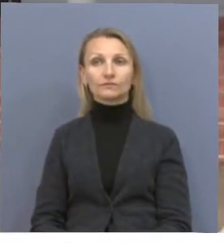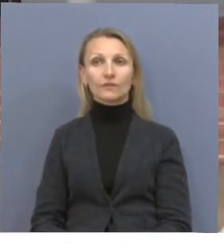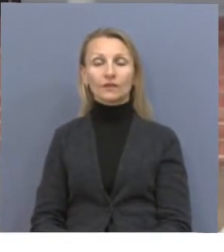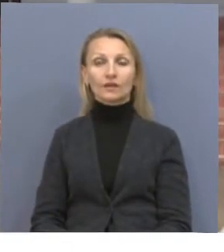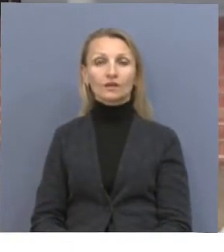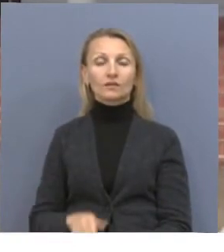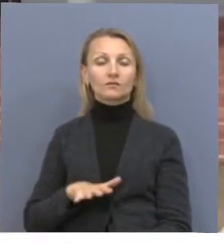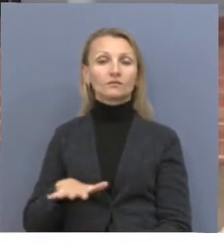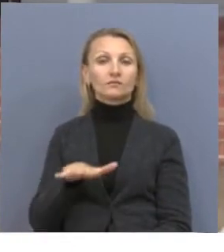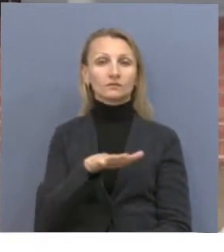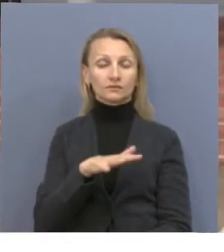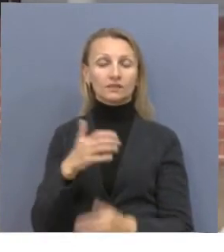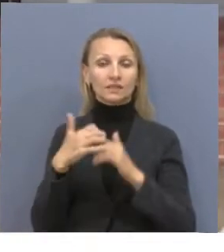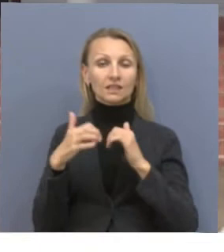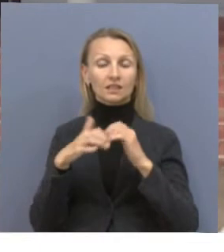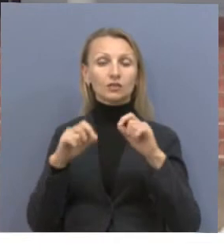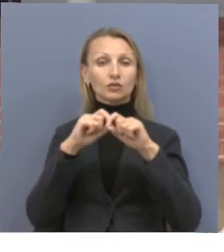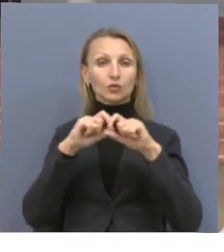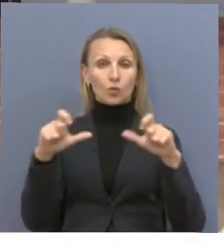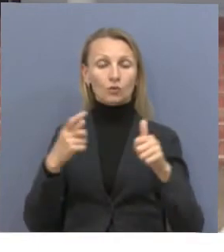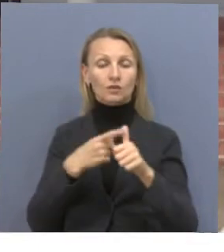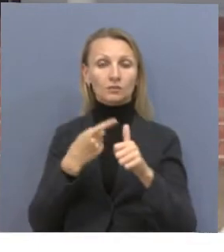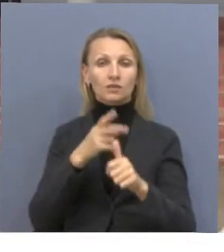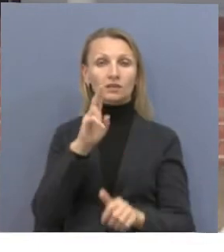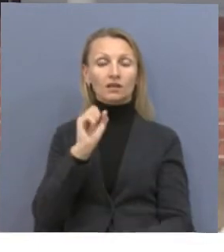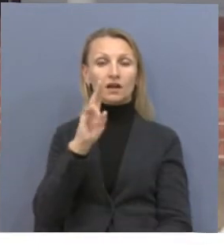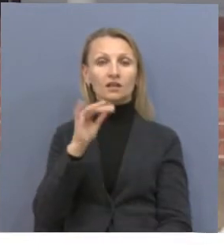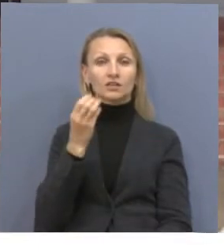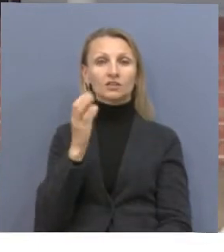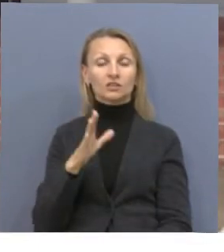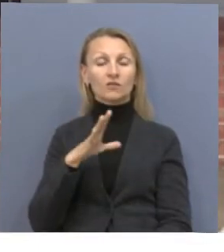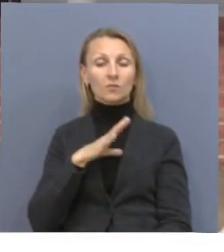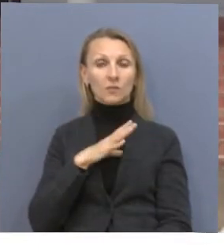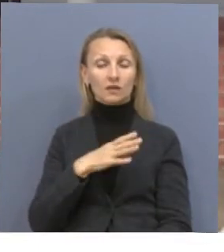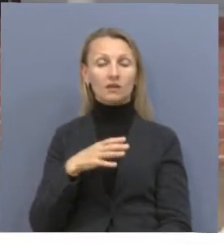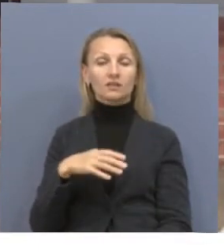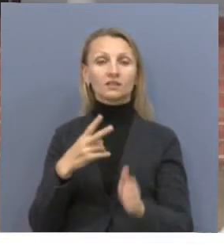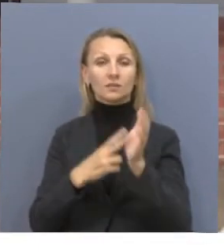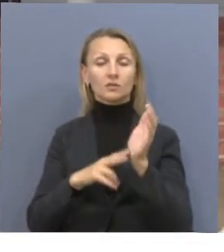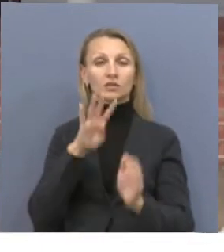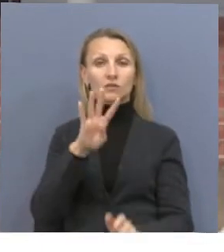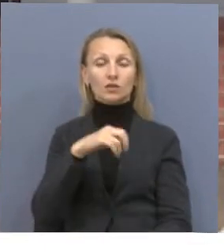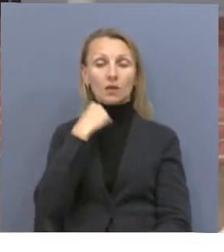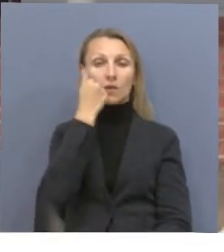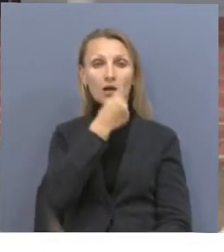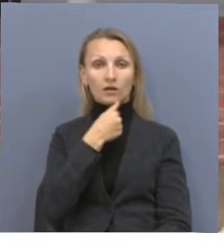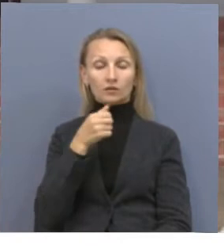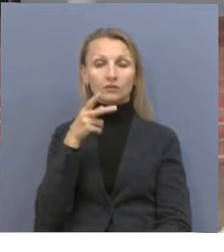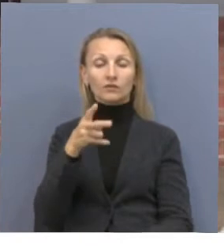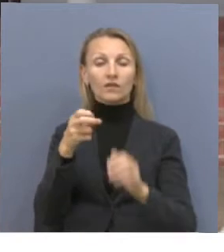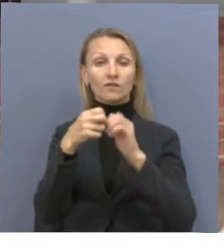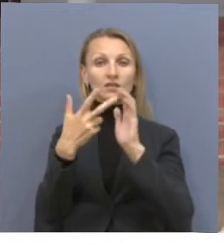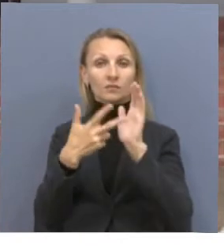Фундамент Алтындинской средней школы имени Турсенбека Какишева был заложен в 1974 году. В 2018